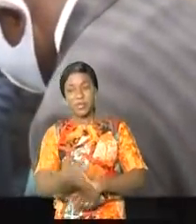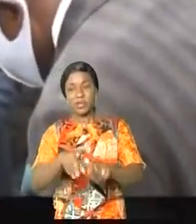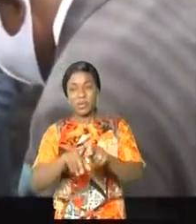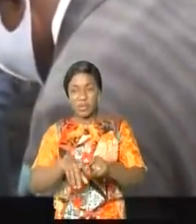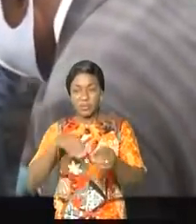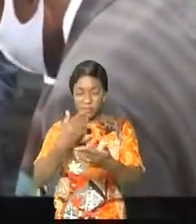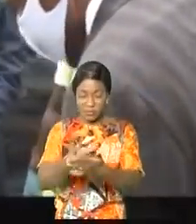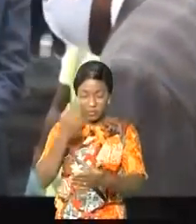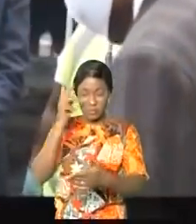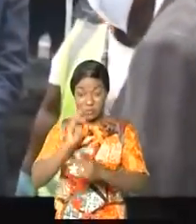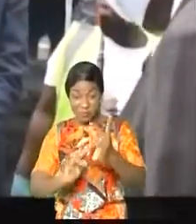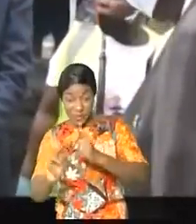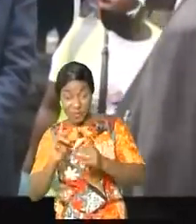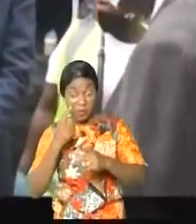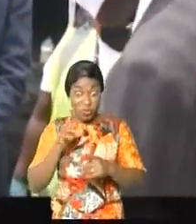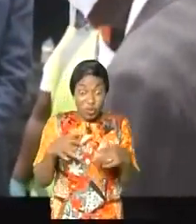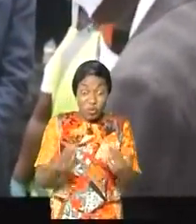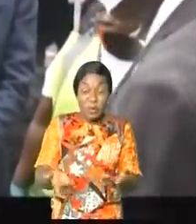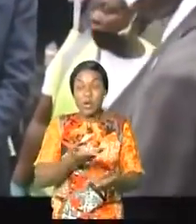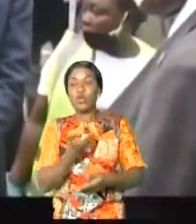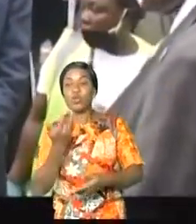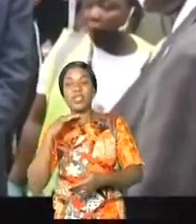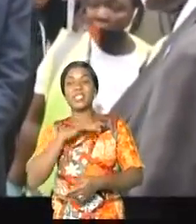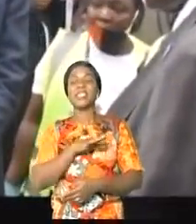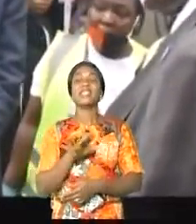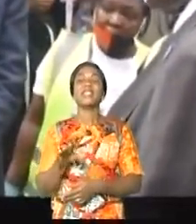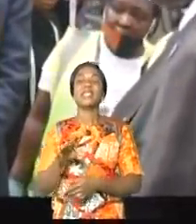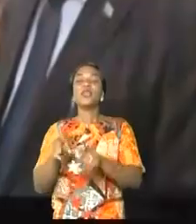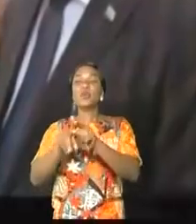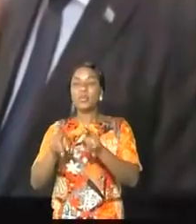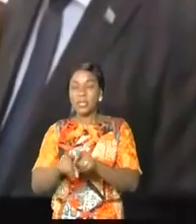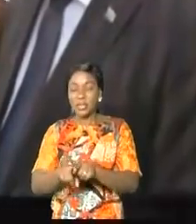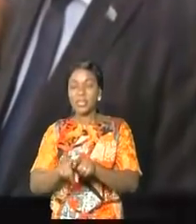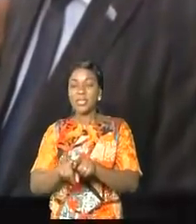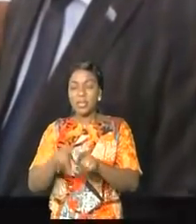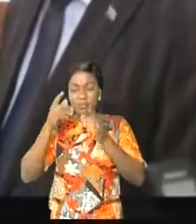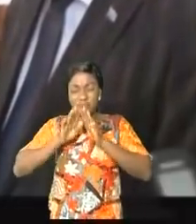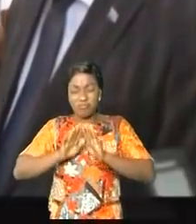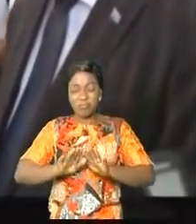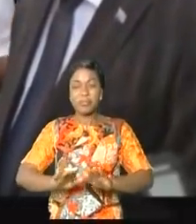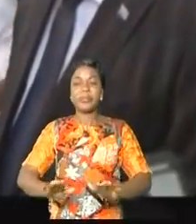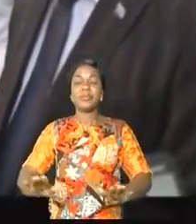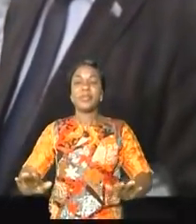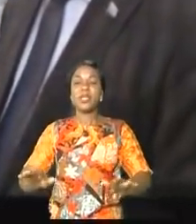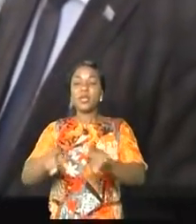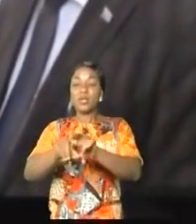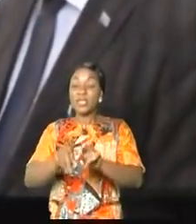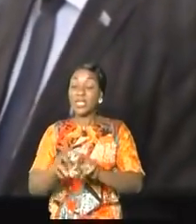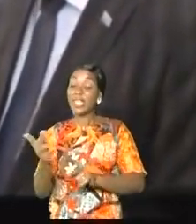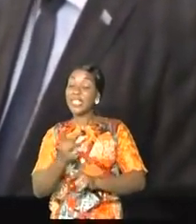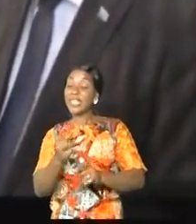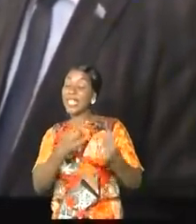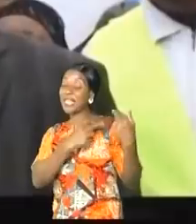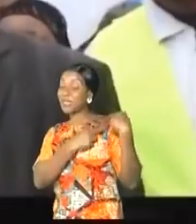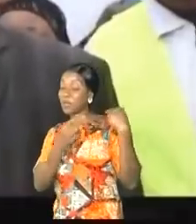d'effectuer une descente sur les lieux pour se rendre compte de cette opération d'assainissement. Ces deux autorités